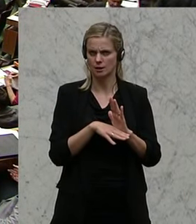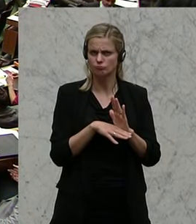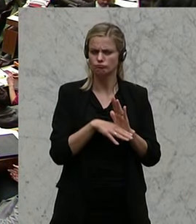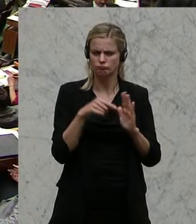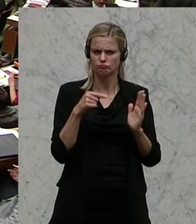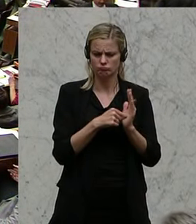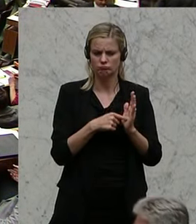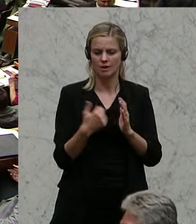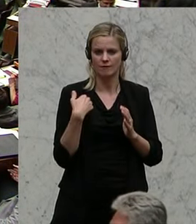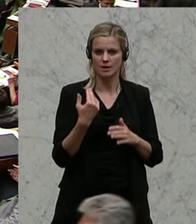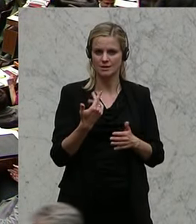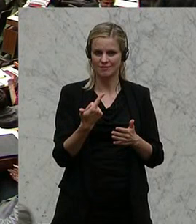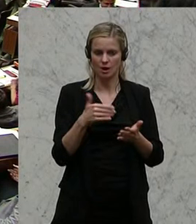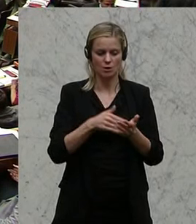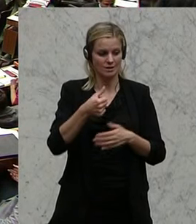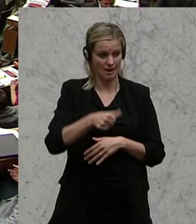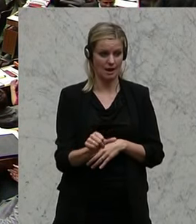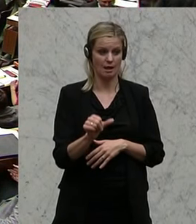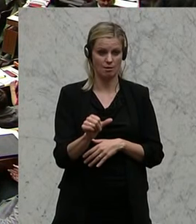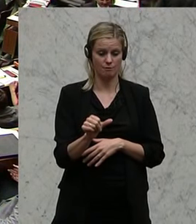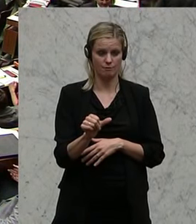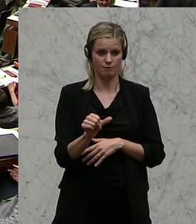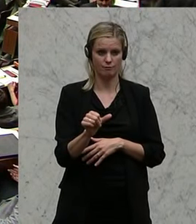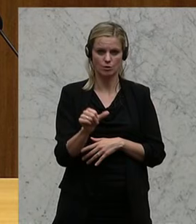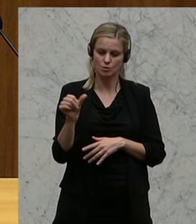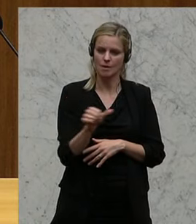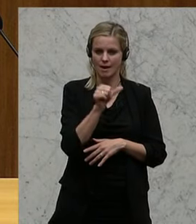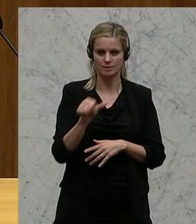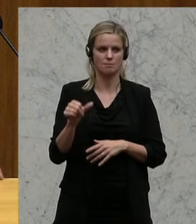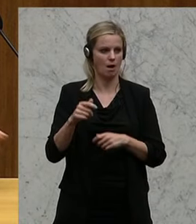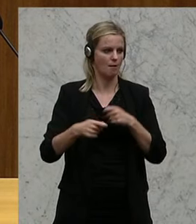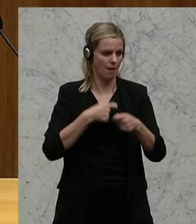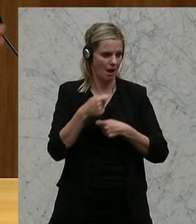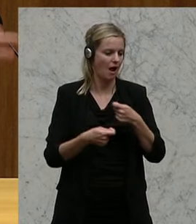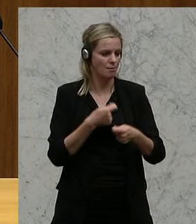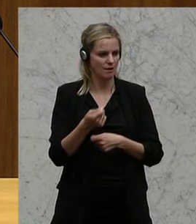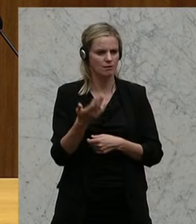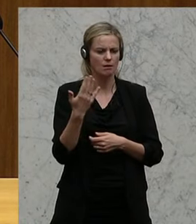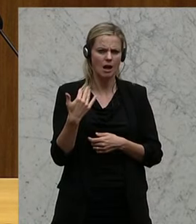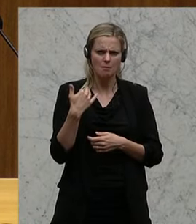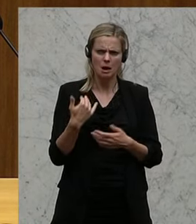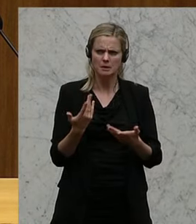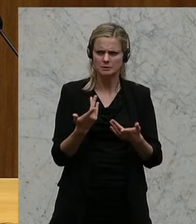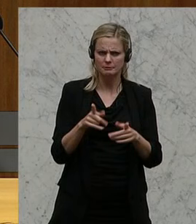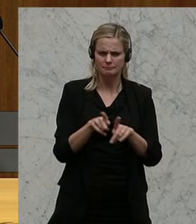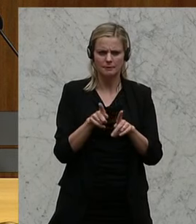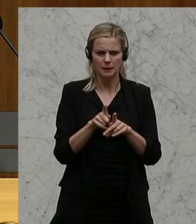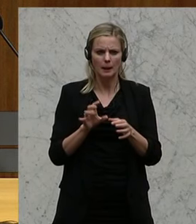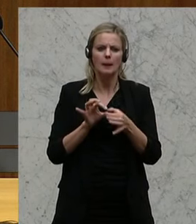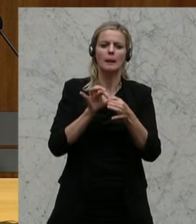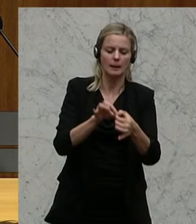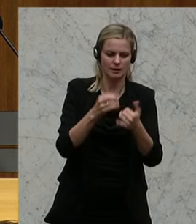Jahr 2011 erstmals sozusagen aus der Taufe gehoben wurde, damals noch als Anhängsel. Jetzt